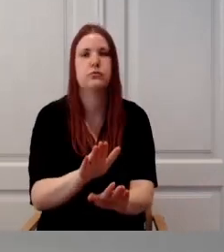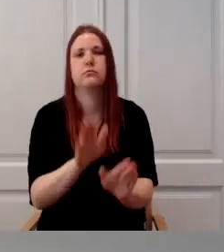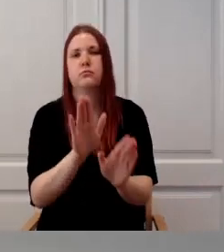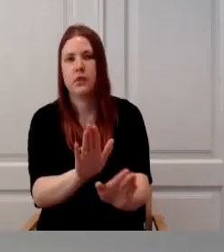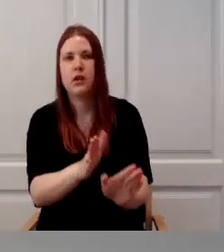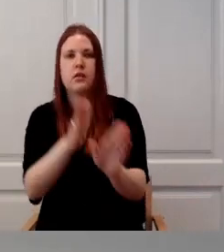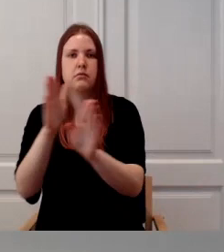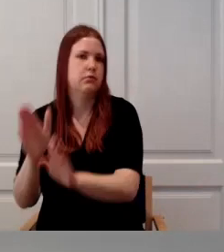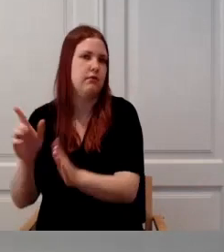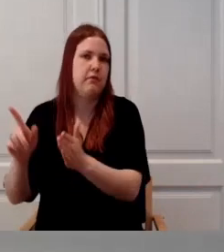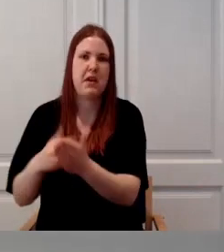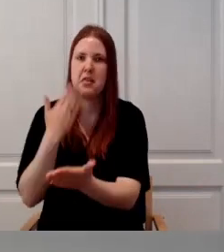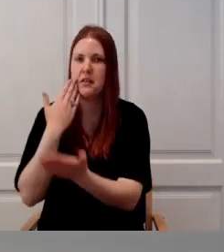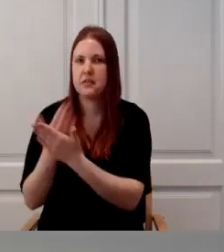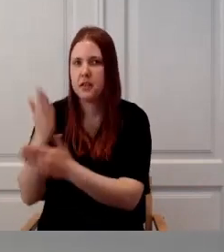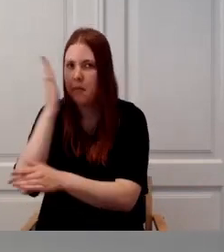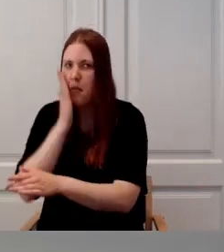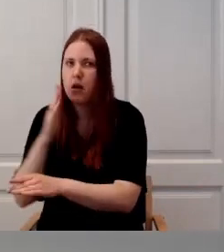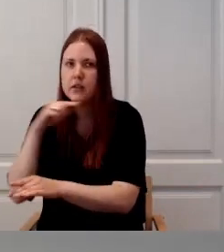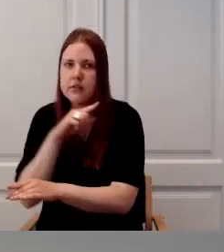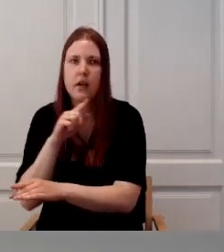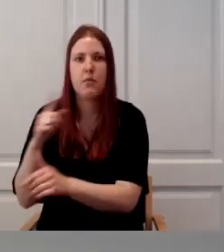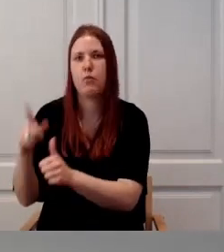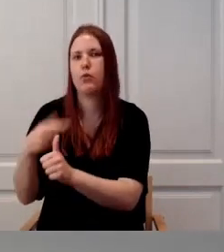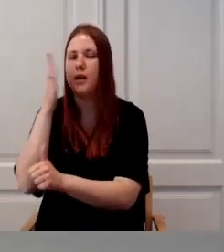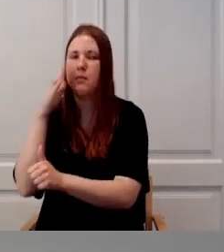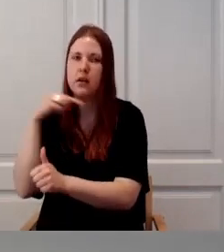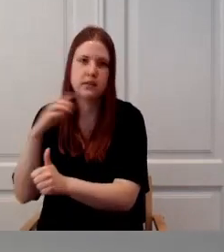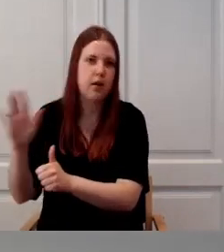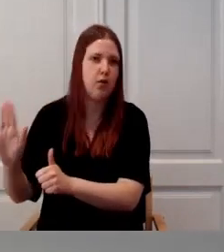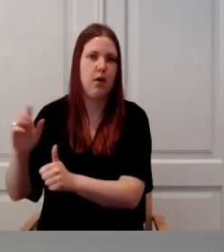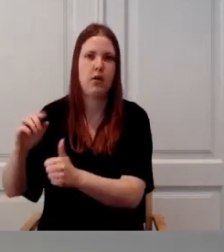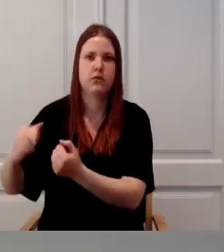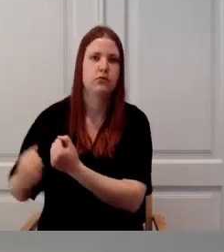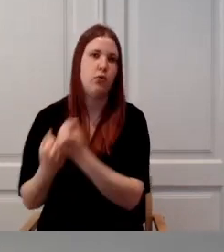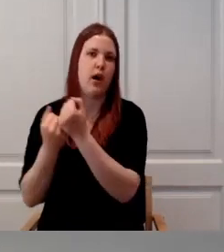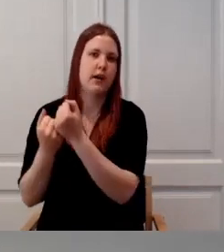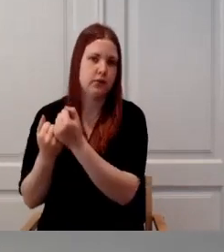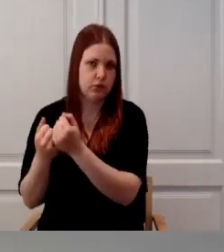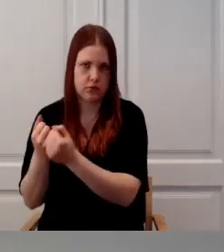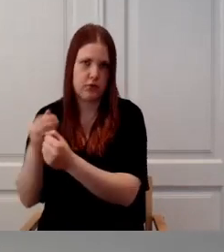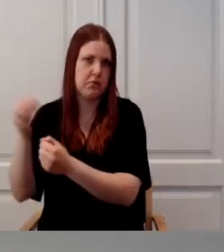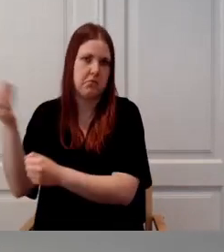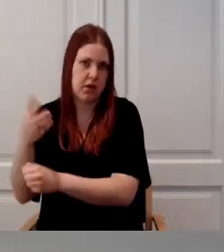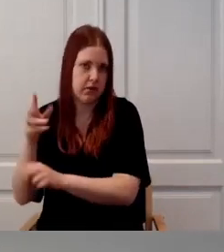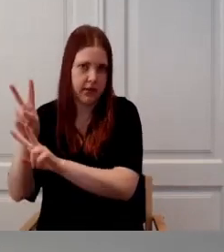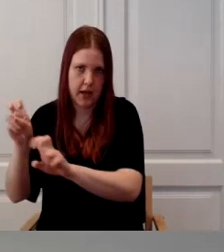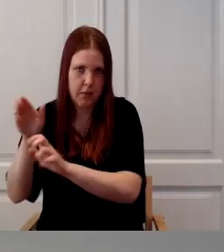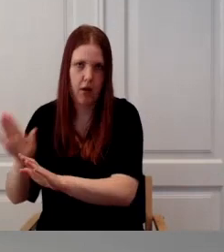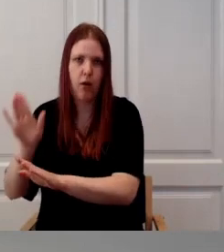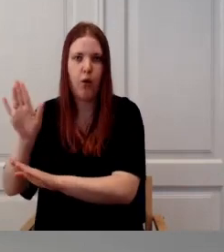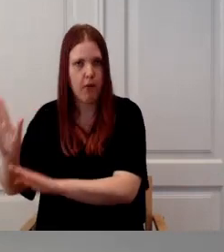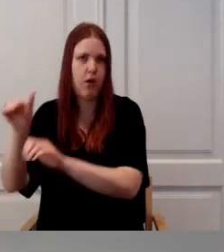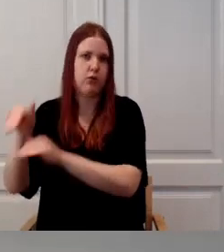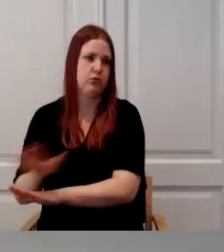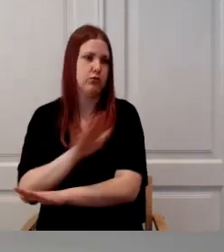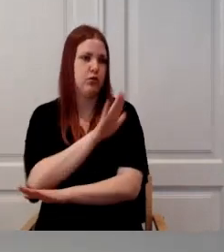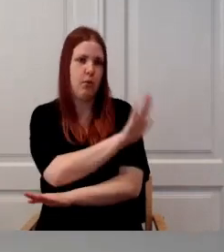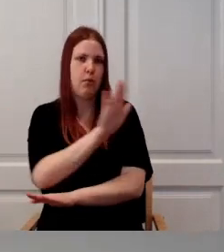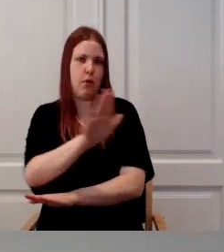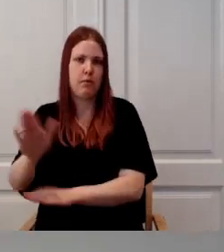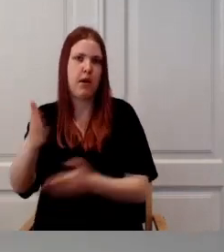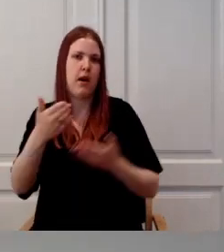puudega vanemaa toetust, siis ka see otsus tuleb eraldi. Aga see tähendab seda, et kõik need otsused on selle mõrral lühemad,